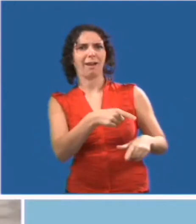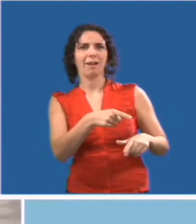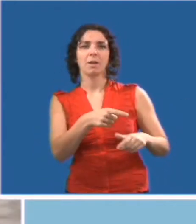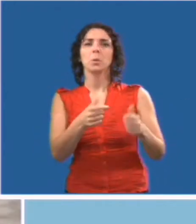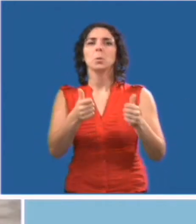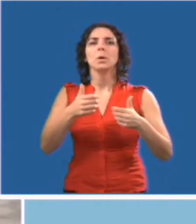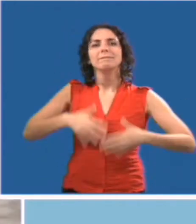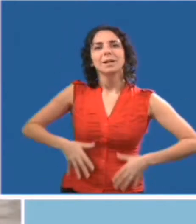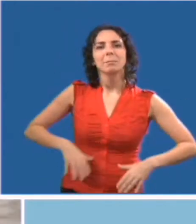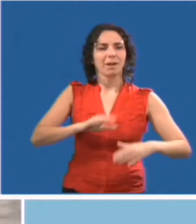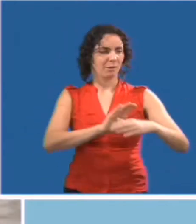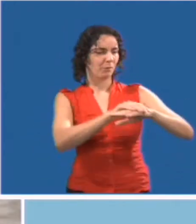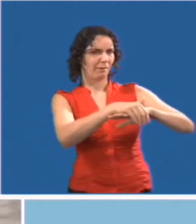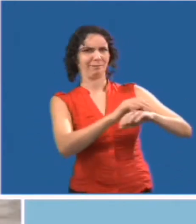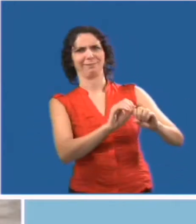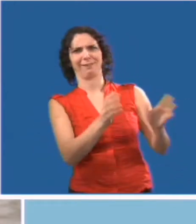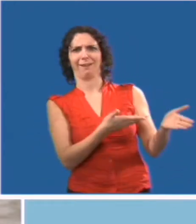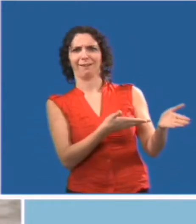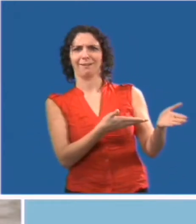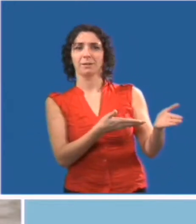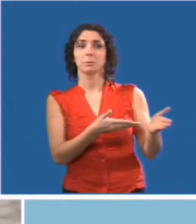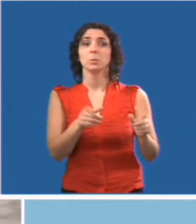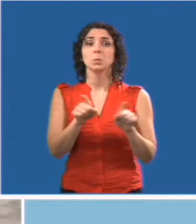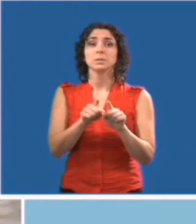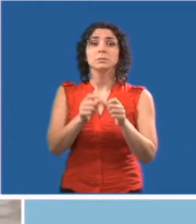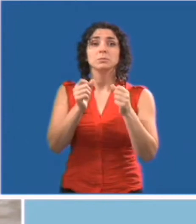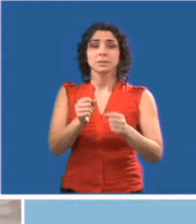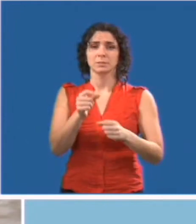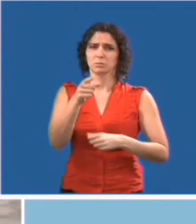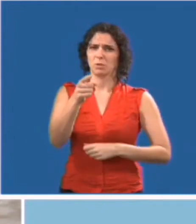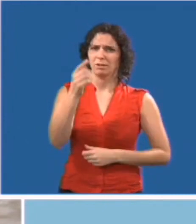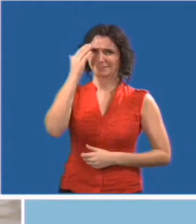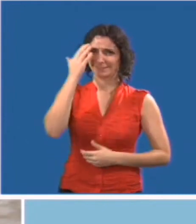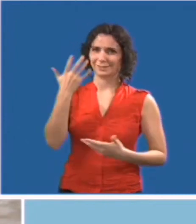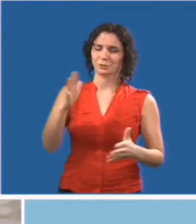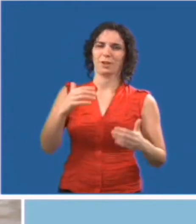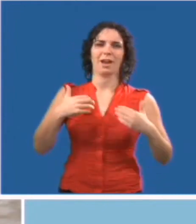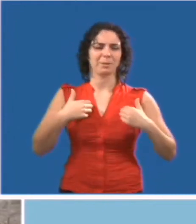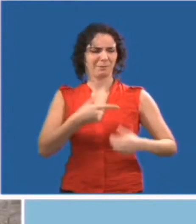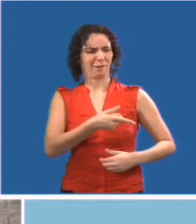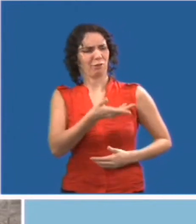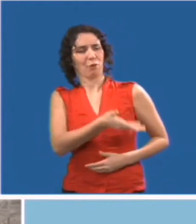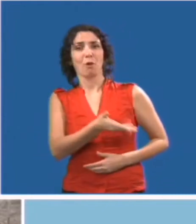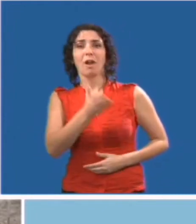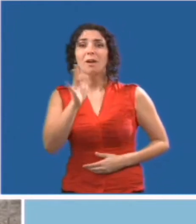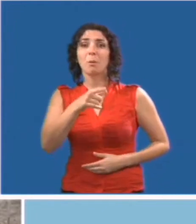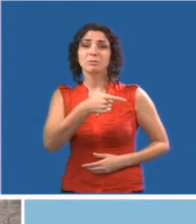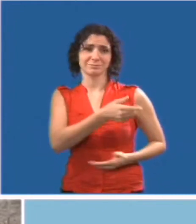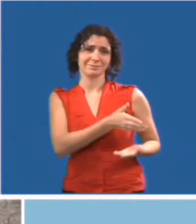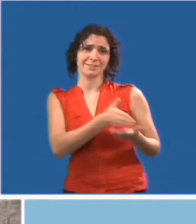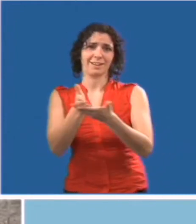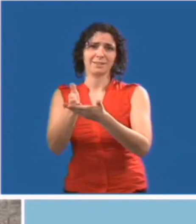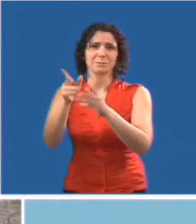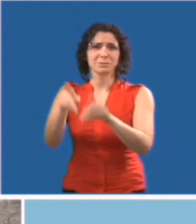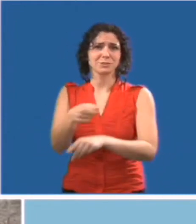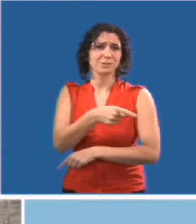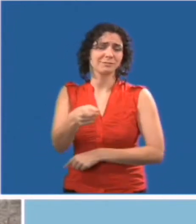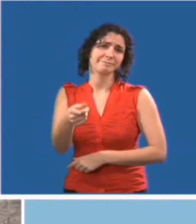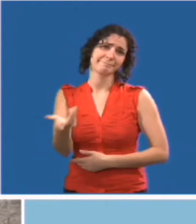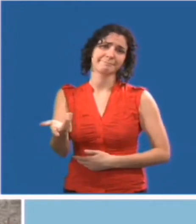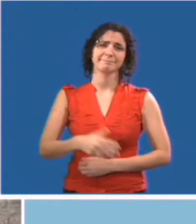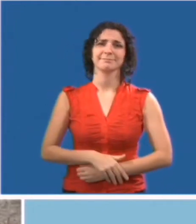Il est souvent facile de reconnaître les animaux d'assistance parce qu'ils portent un harnais ou un signe.